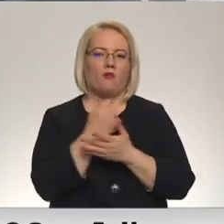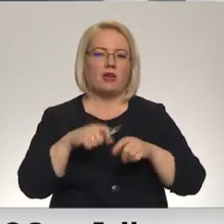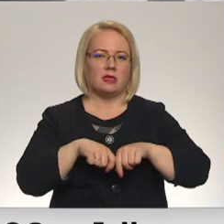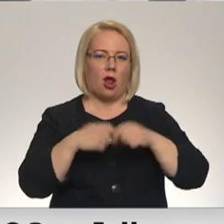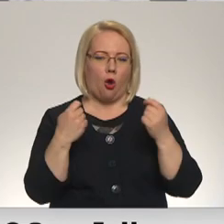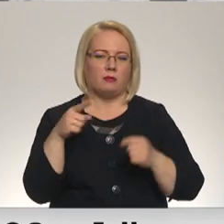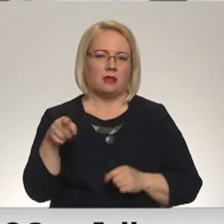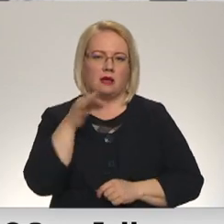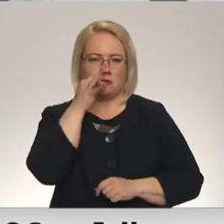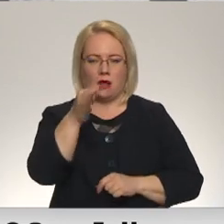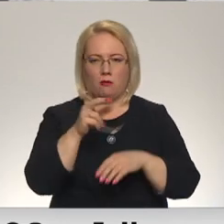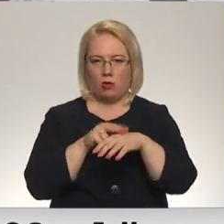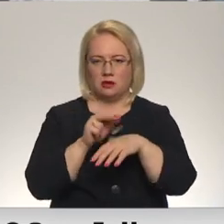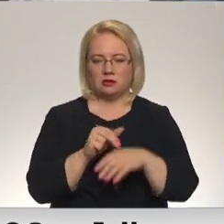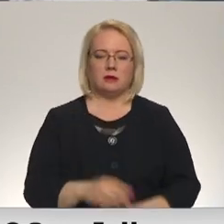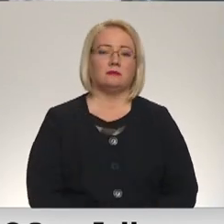Fredenfalds, Māris Jurgensons, Latvijas televīzija.